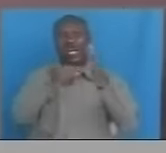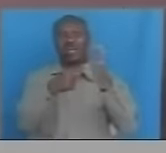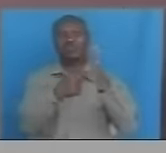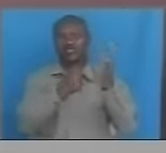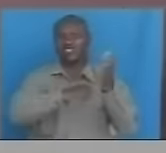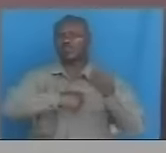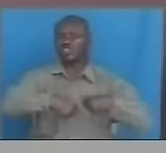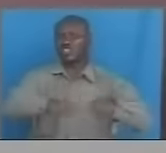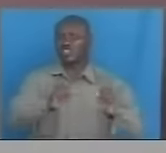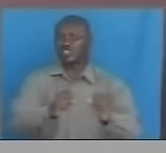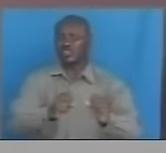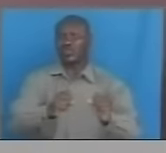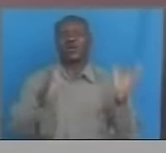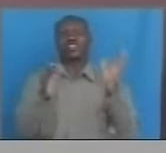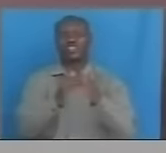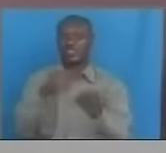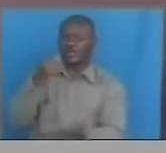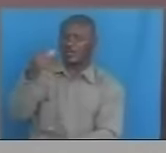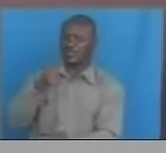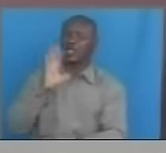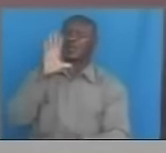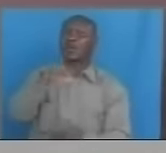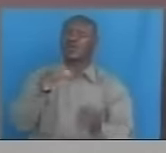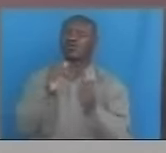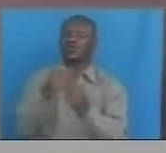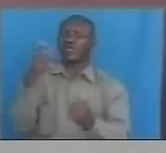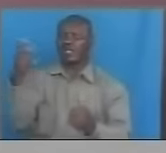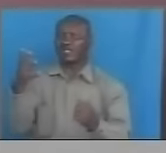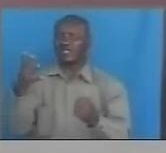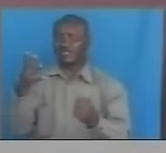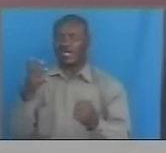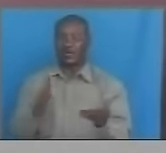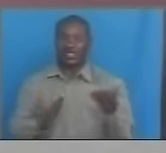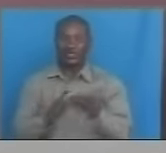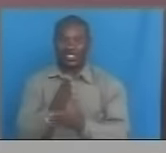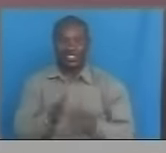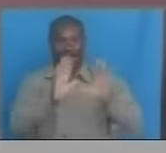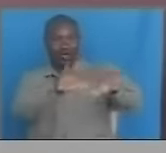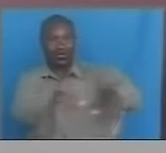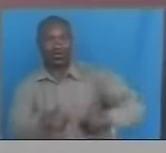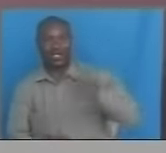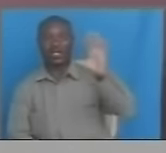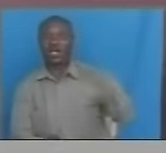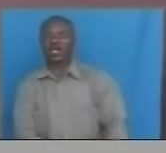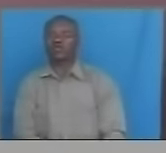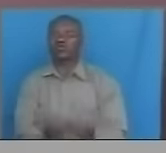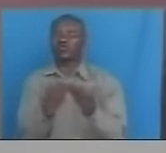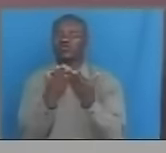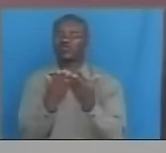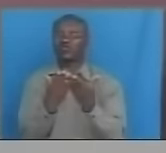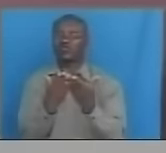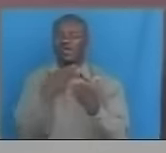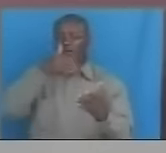utekerezaji wa sheria bajeti Ya mwake 12 na 14 Iriopitishwa na bunge lako tukufu Mafisa